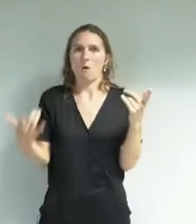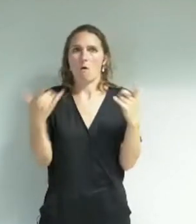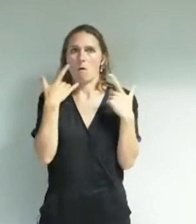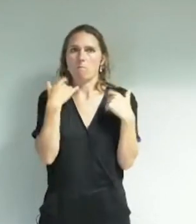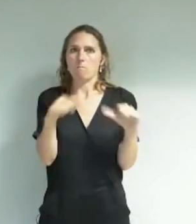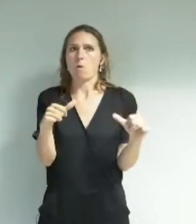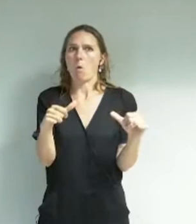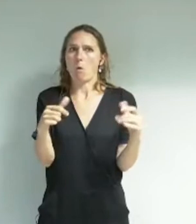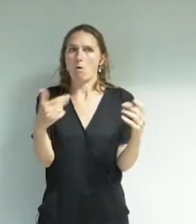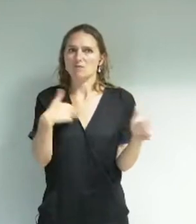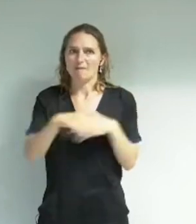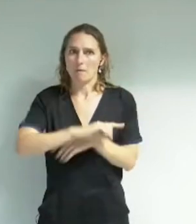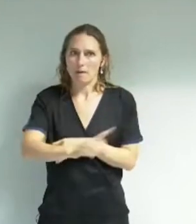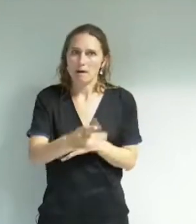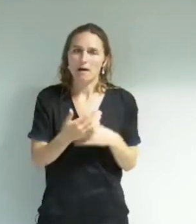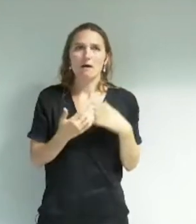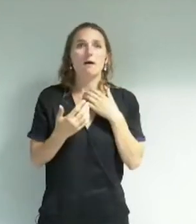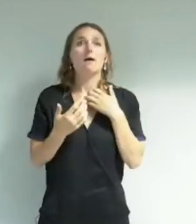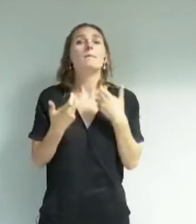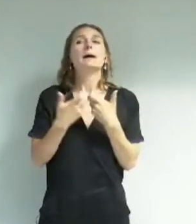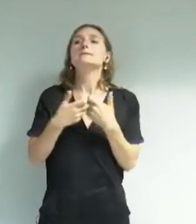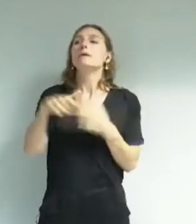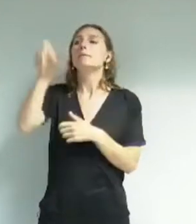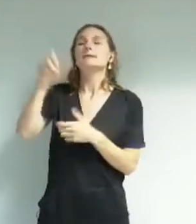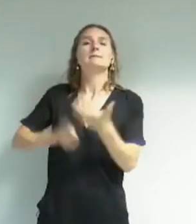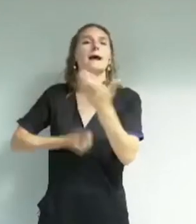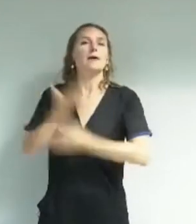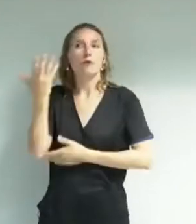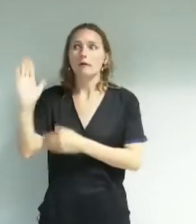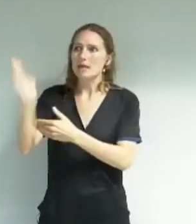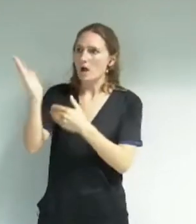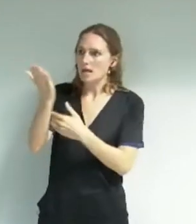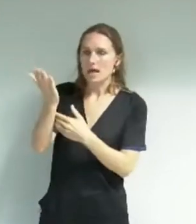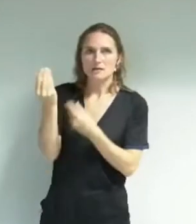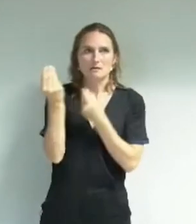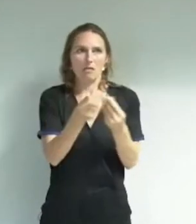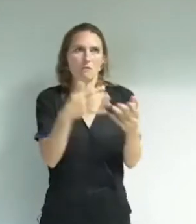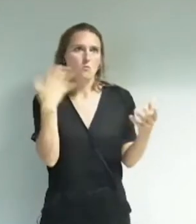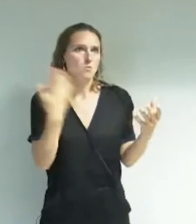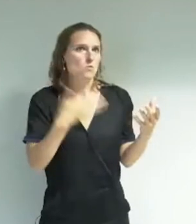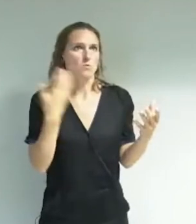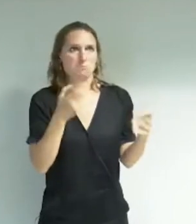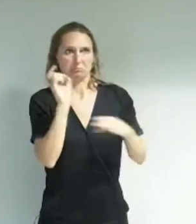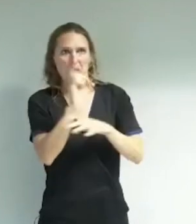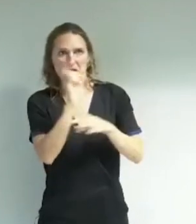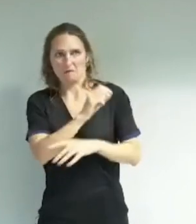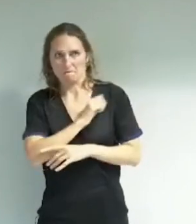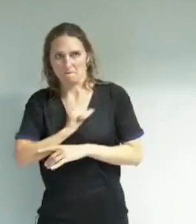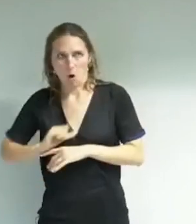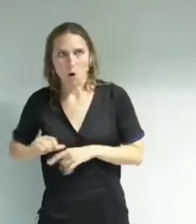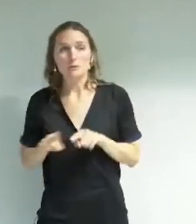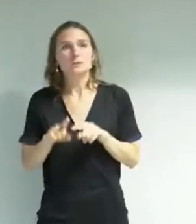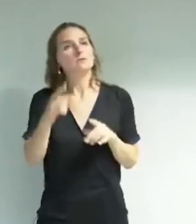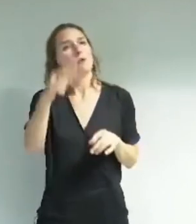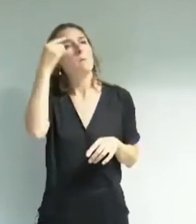créateurs comme Joël Pommerat ont été terribles pour vous. Et vous pensez sérieusement que cette